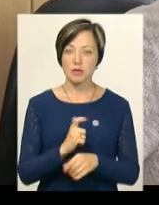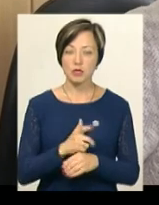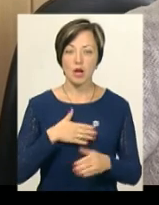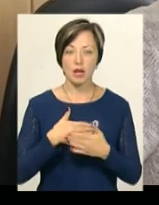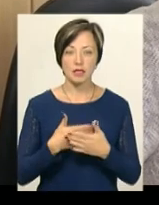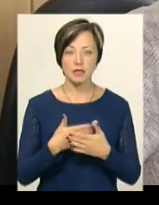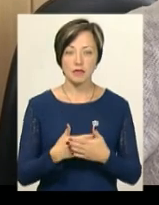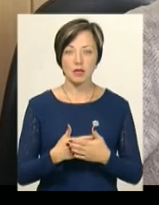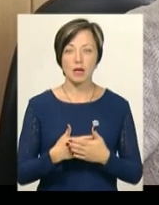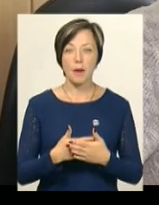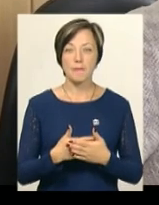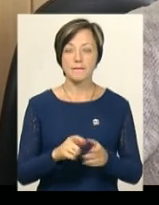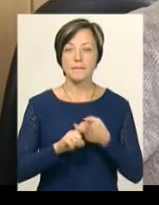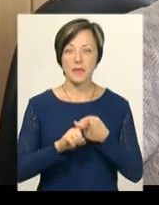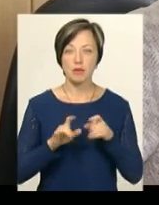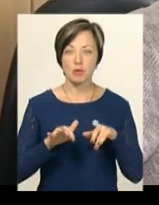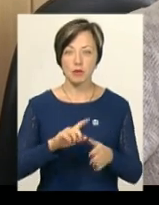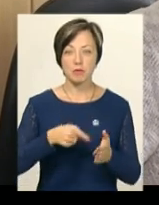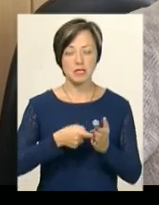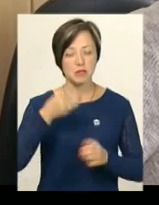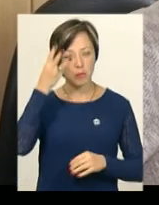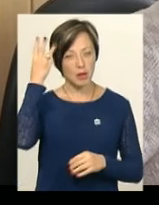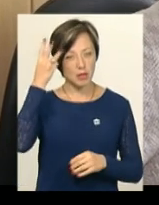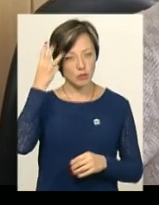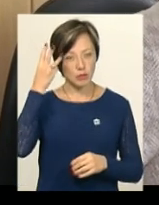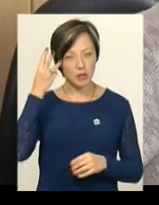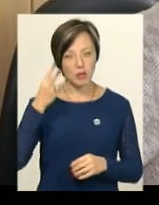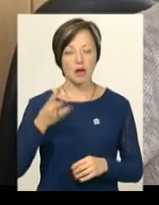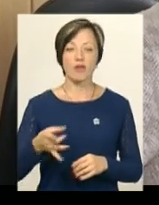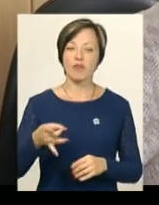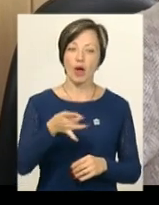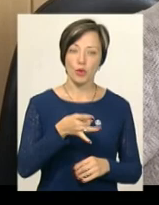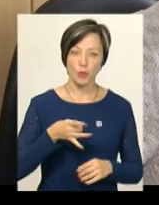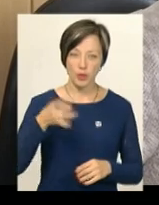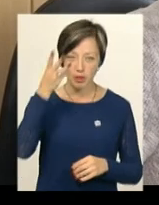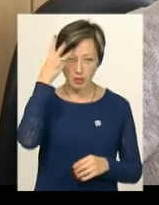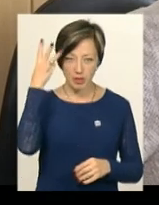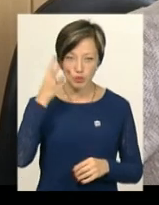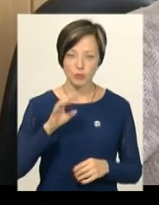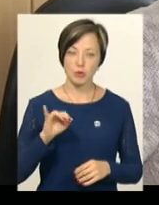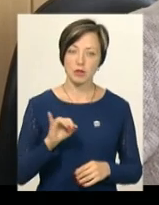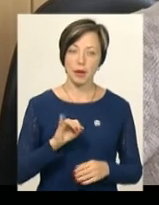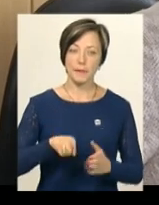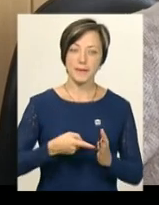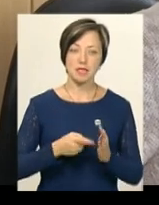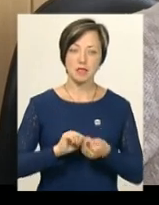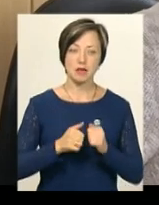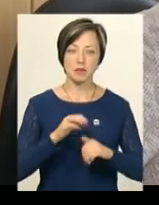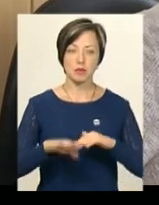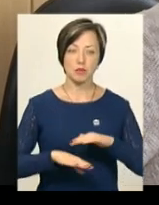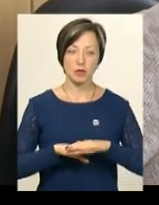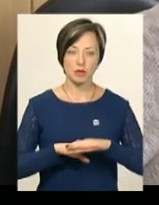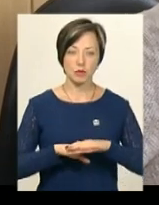активніший підпроцес іде в місті Хмельницькому, Хмельницькому районі, місті Кам'янці